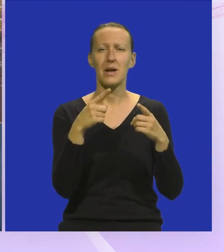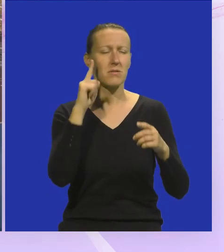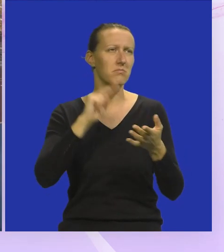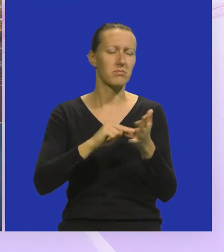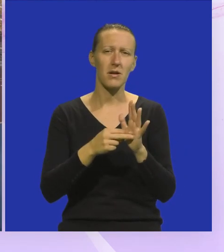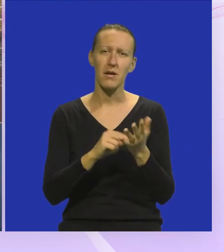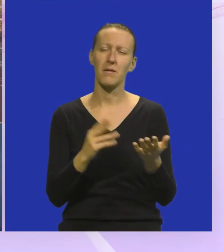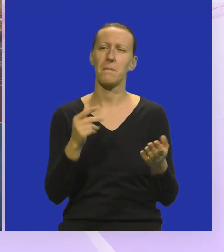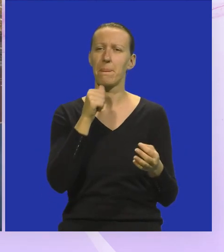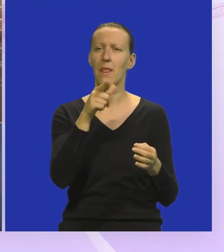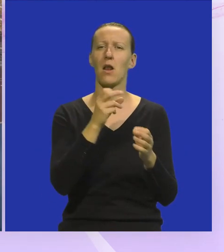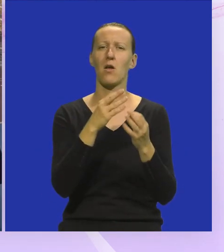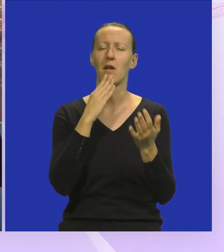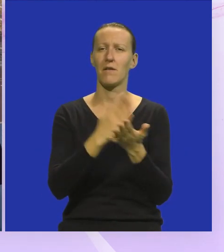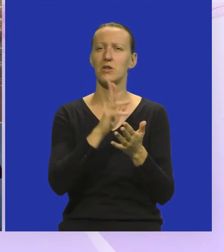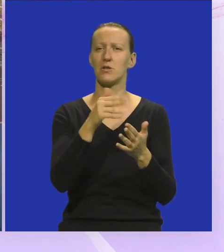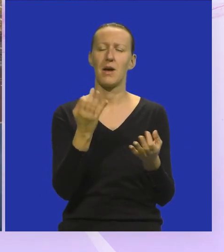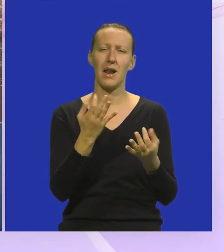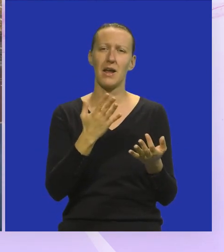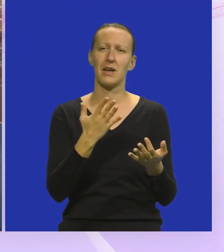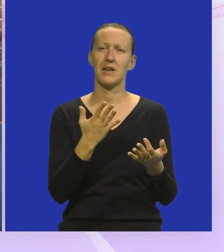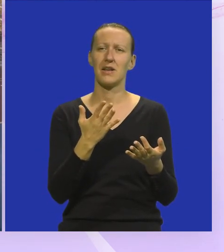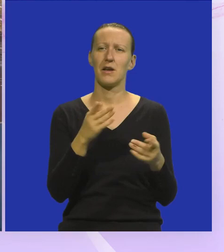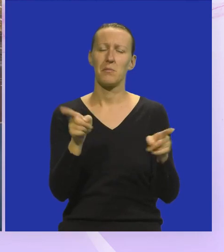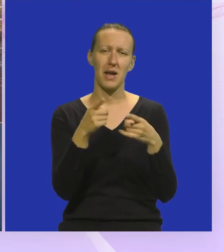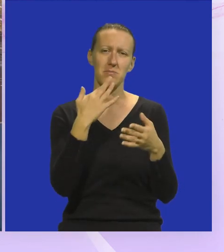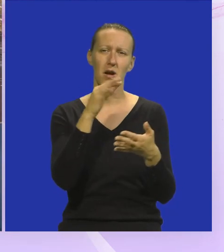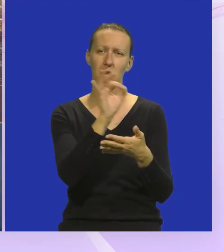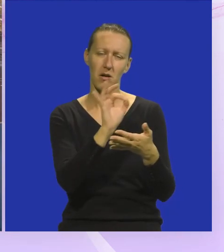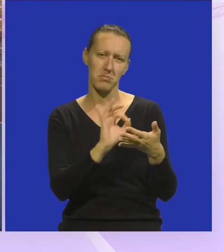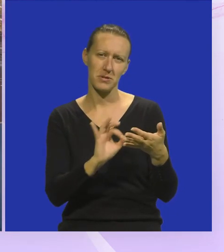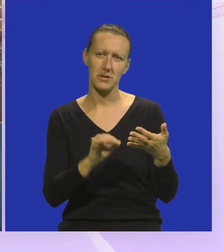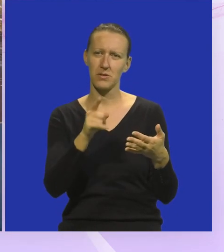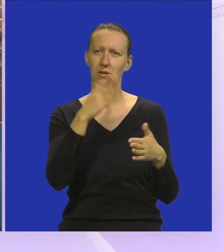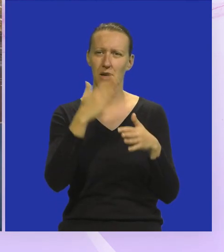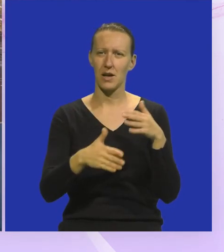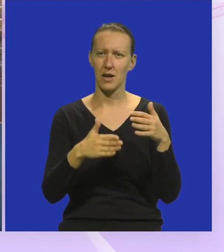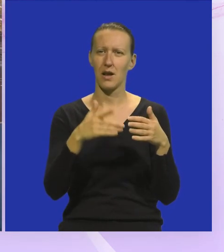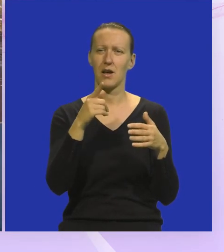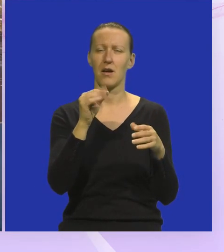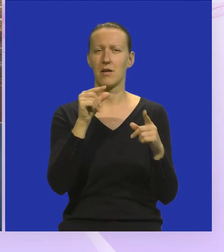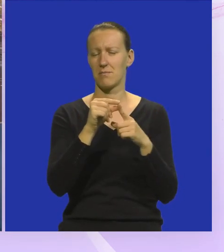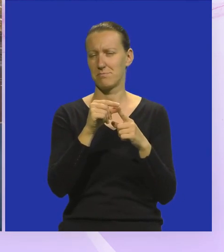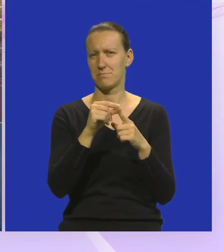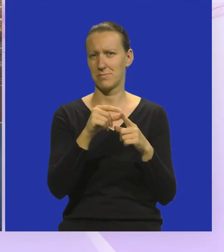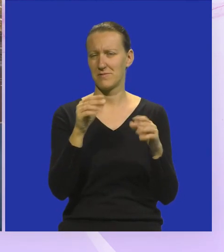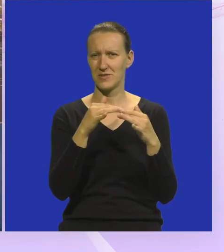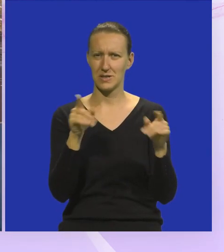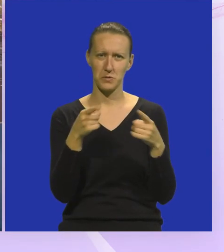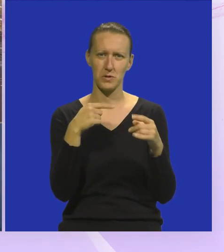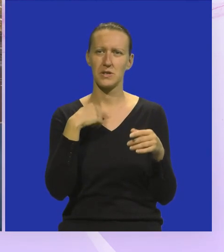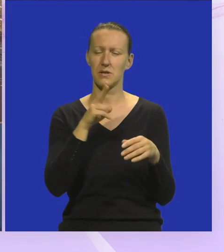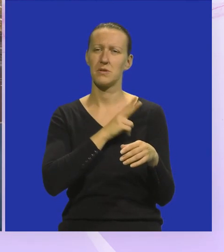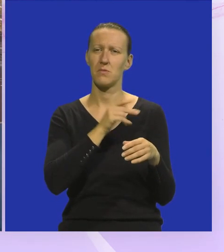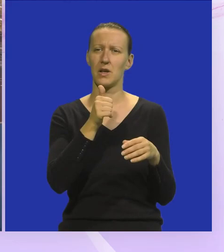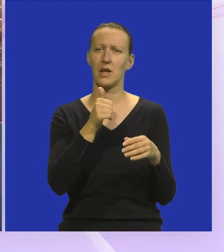smislit I evo Lorna je već imala te neki pjesmu kao rap dio To na kraju zapravo postao je rap dio I ja sam